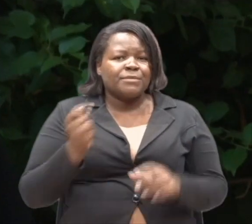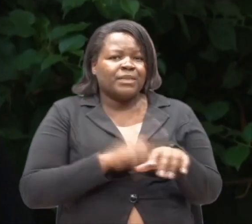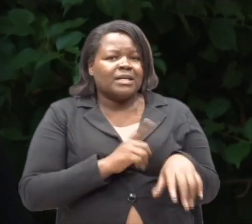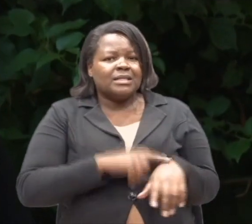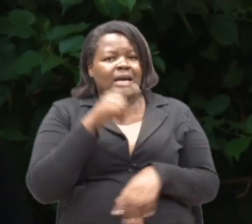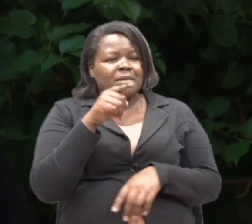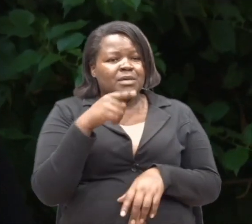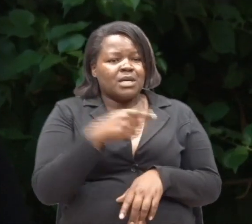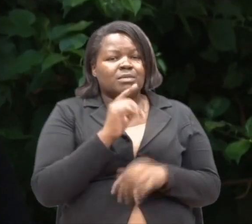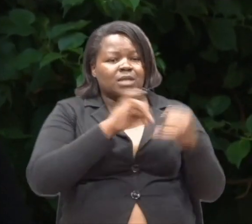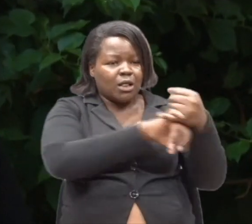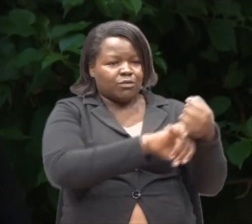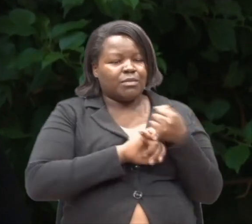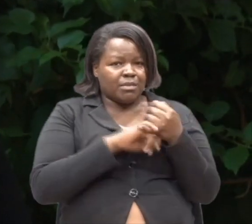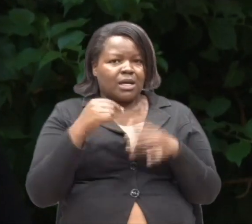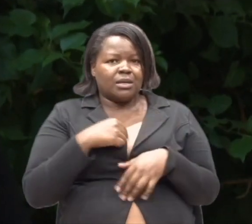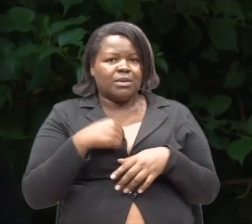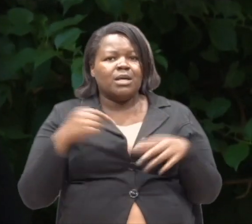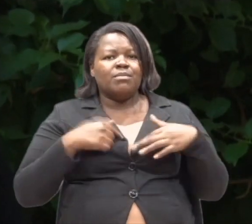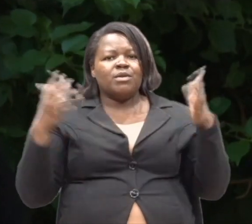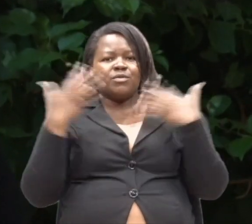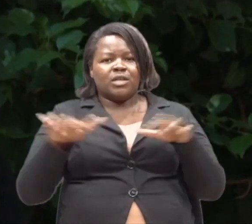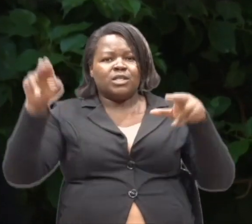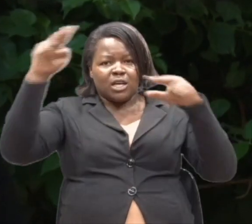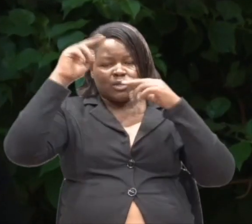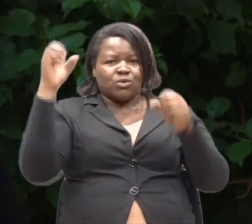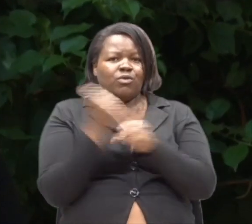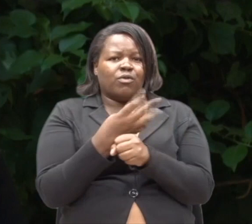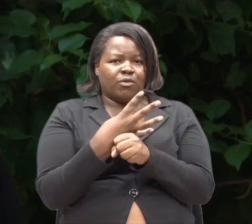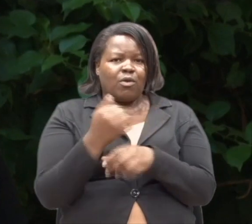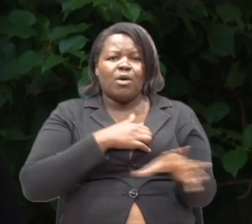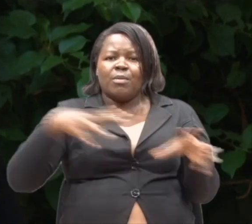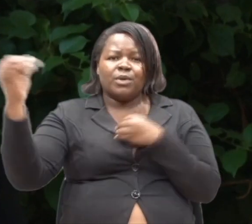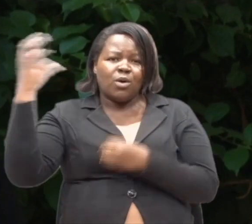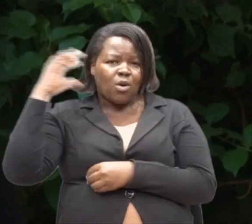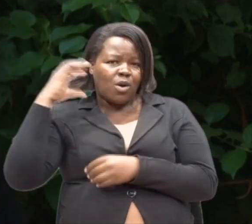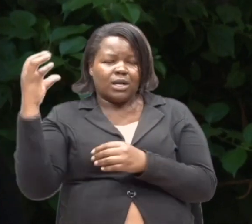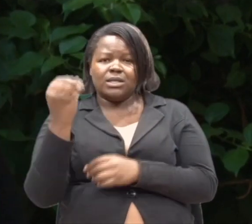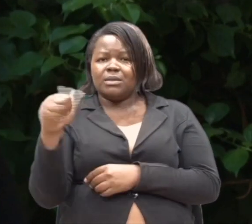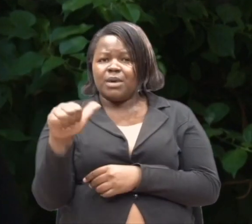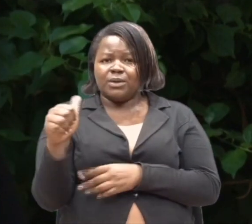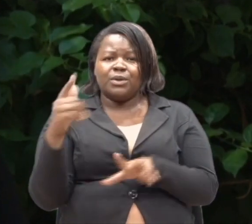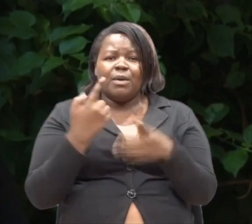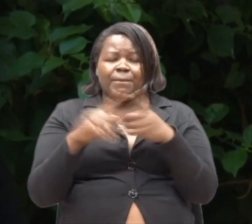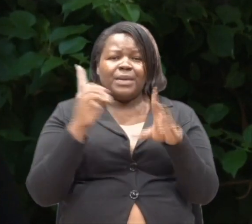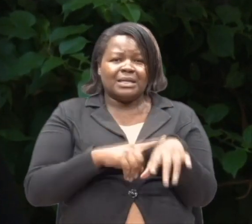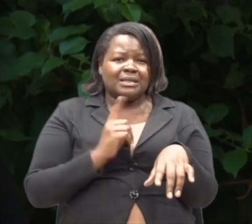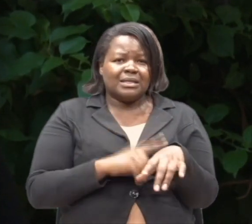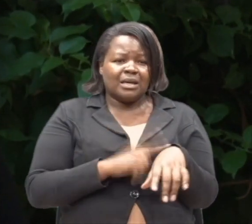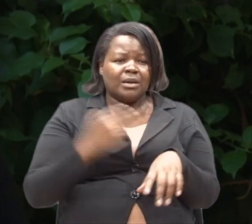likuwa na nioa, mi sikuwa, nilikuwa tu ni meamaliza kidato chainde, sikuwa ni meenda courage. Wakati ya